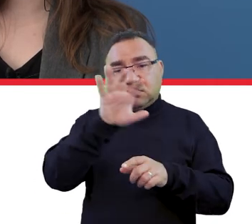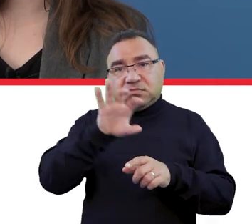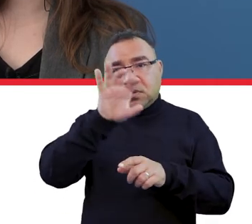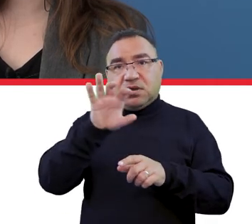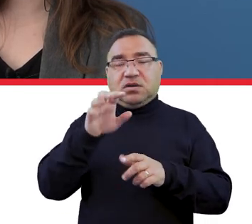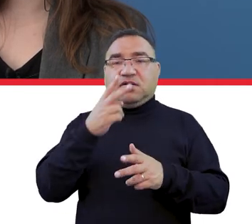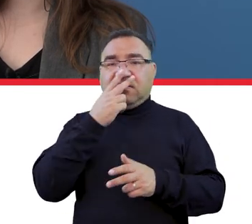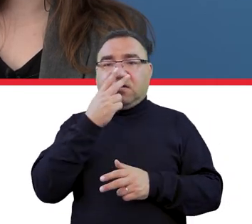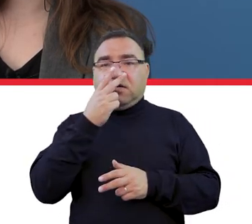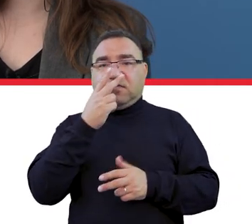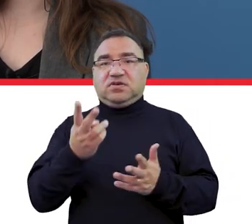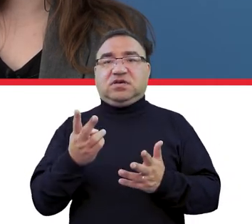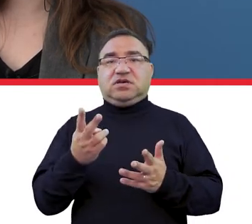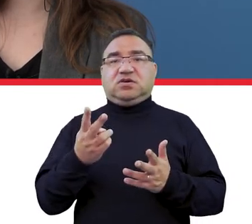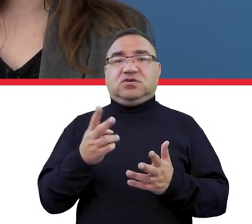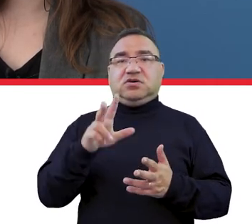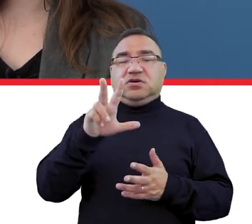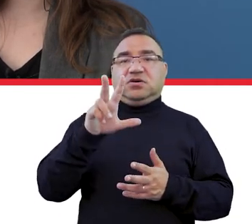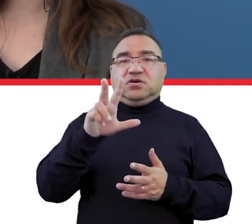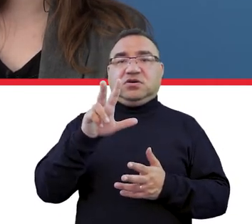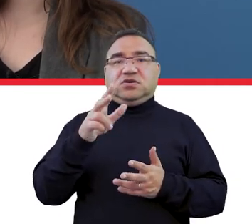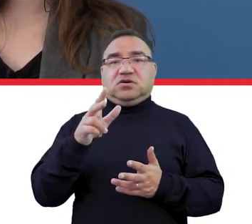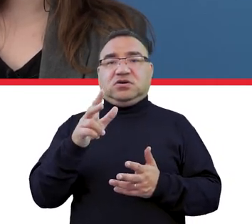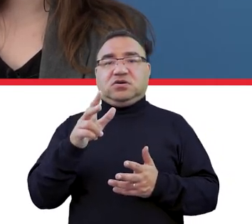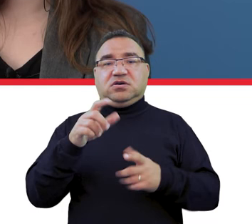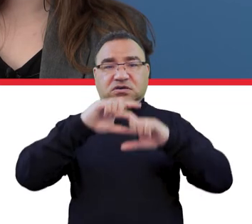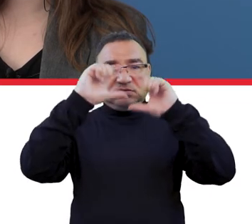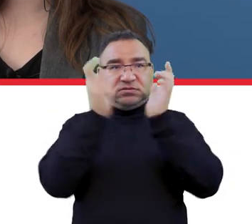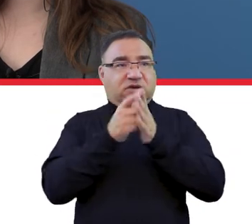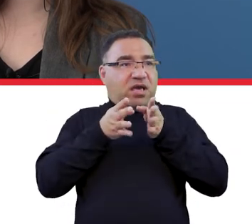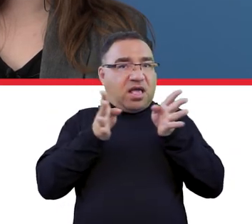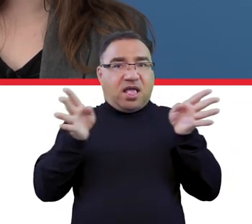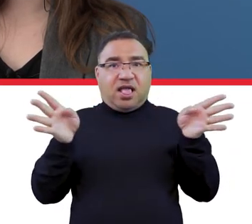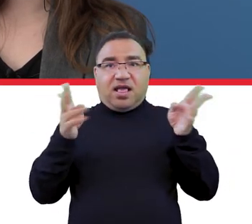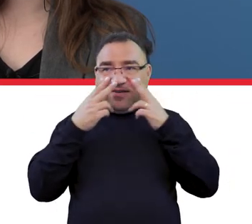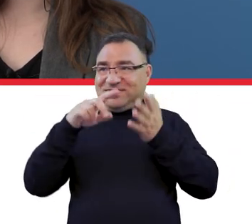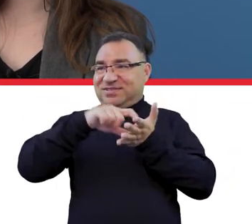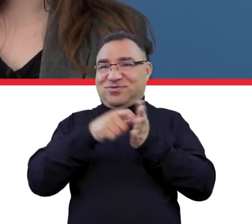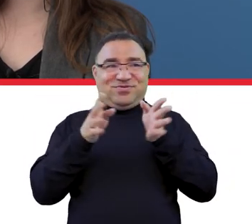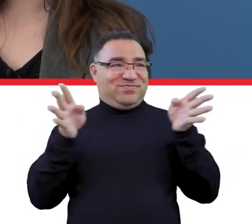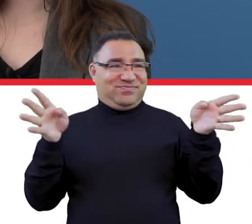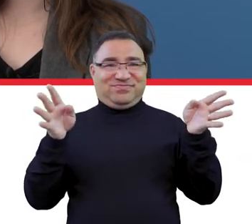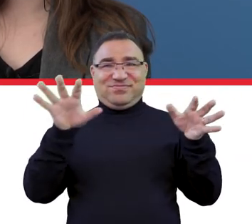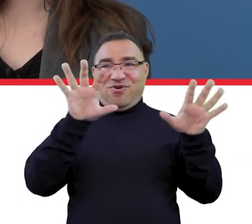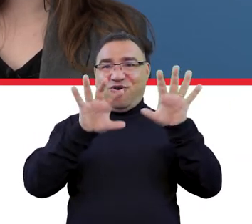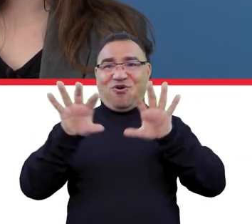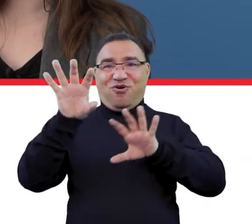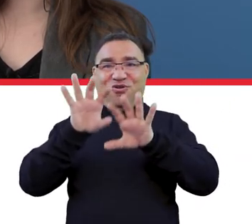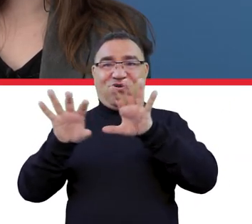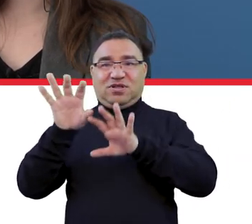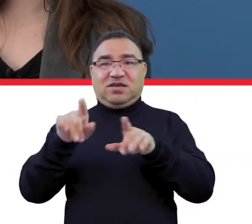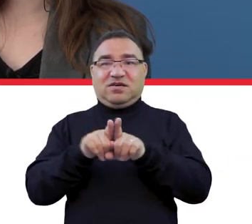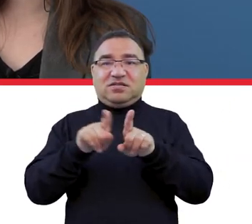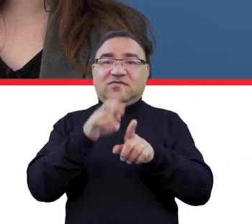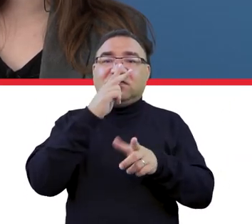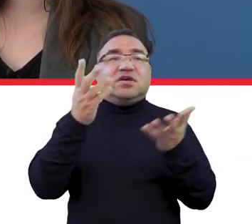omiatać 360 stopni, czyli całe pomieszczenie. Poza tym system śledził,